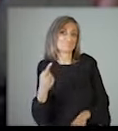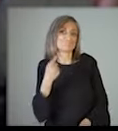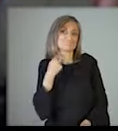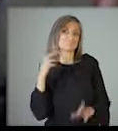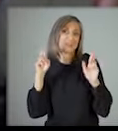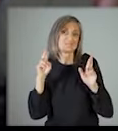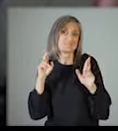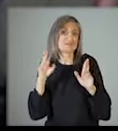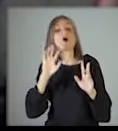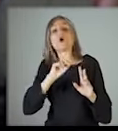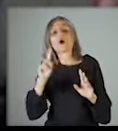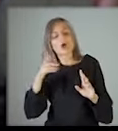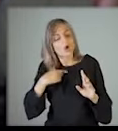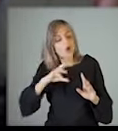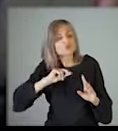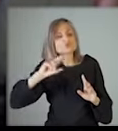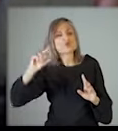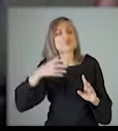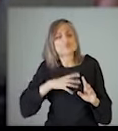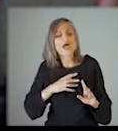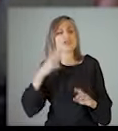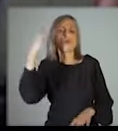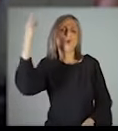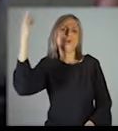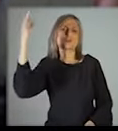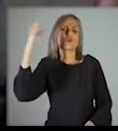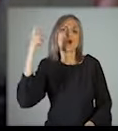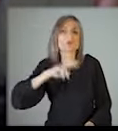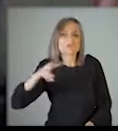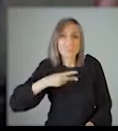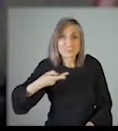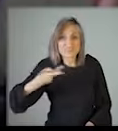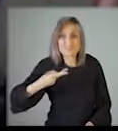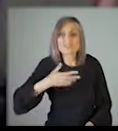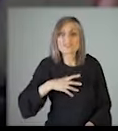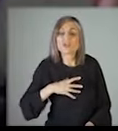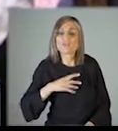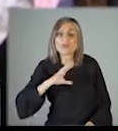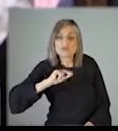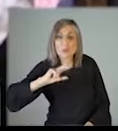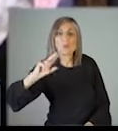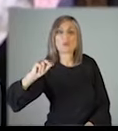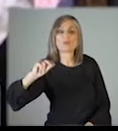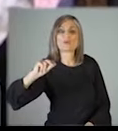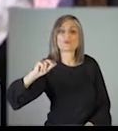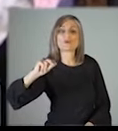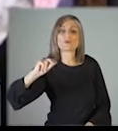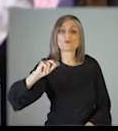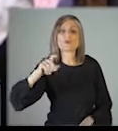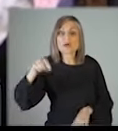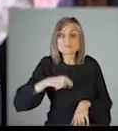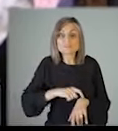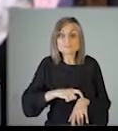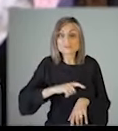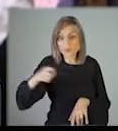και τα παράτησες. Οραματιζόμαστε, σκεφτόμαστε και θέλουμε τα ίδια πράγματα. Ήρθε η ώρα